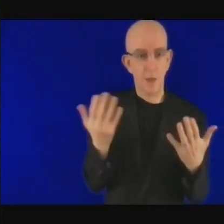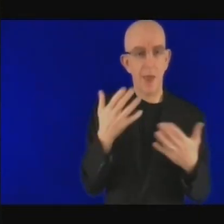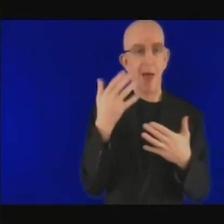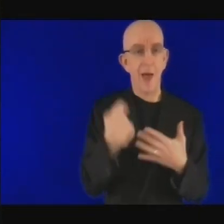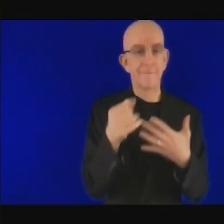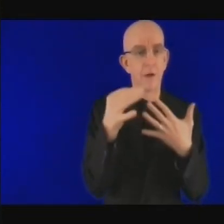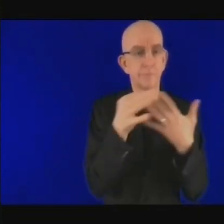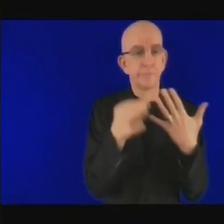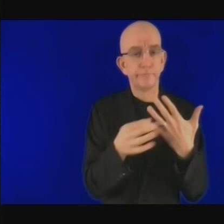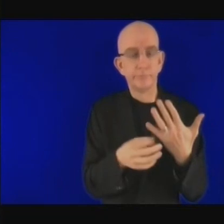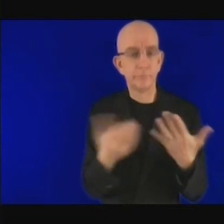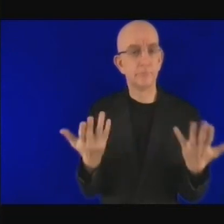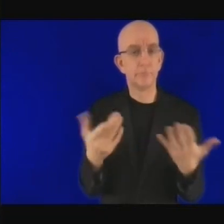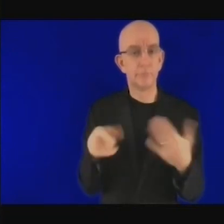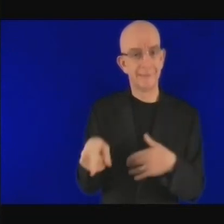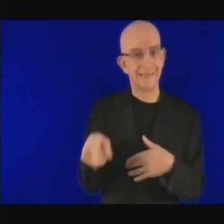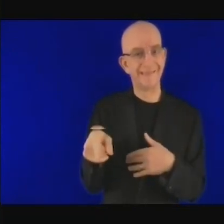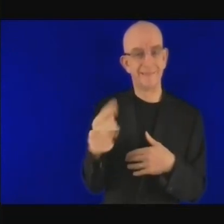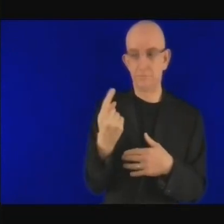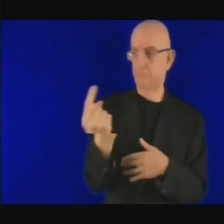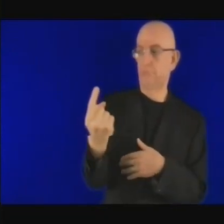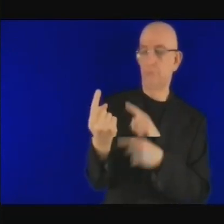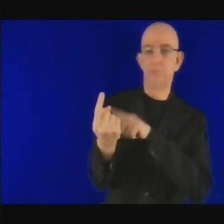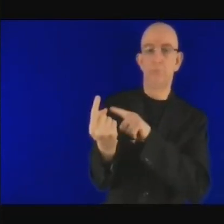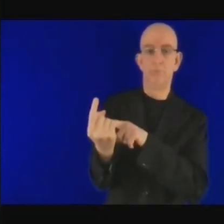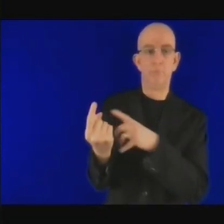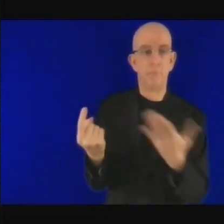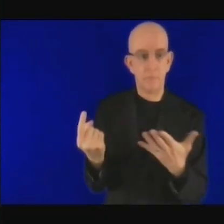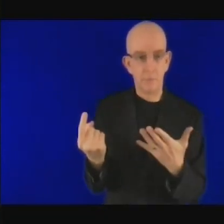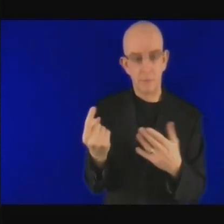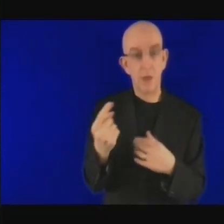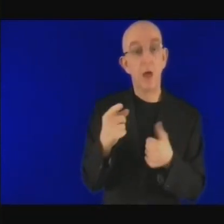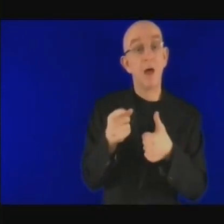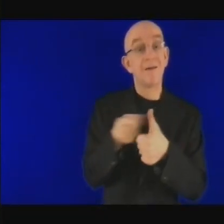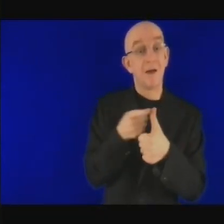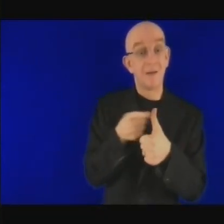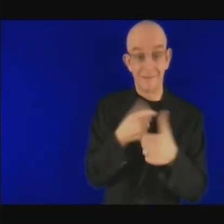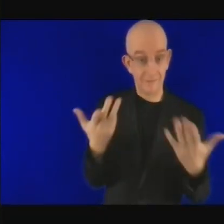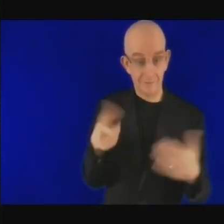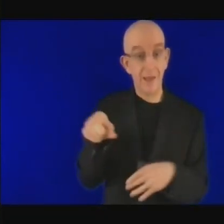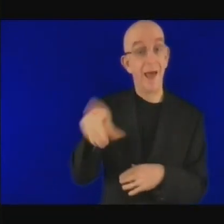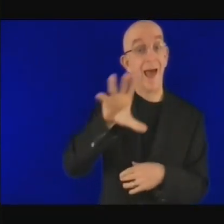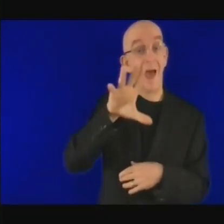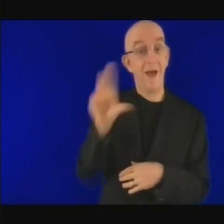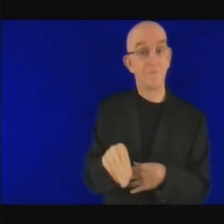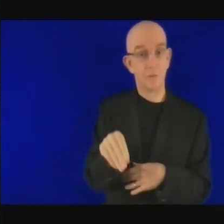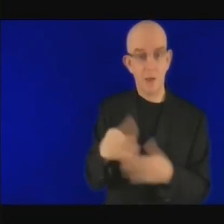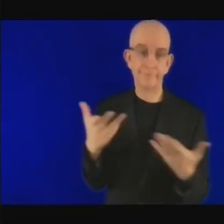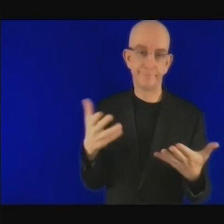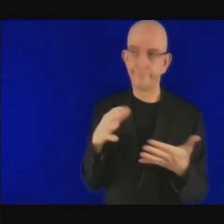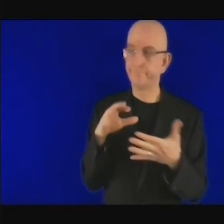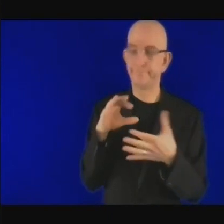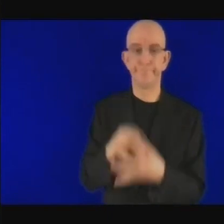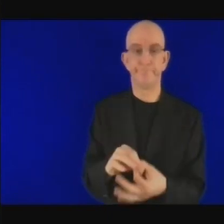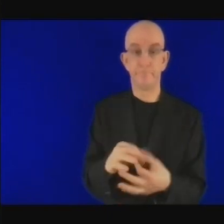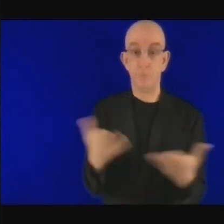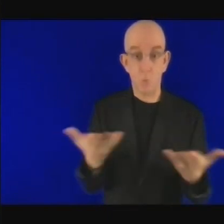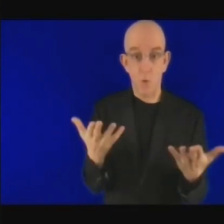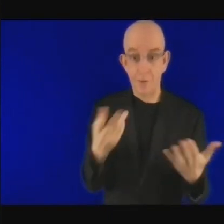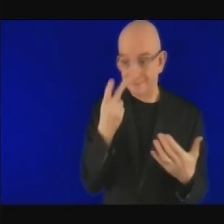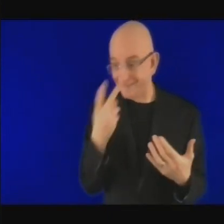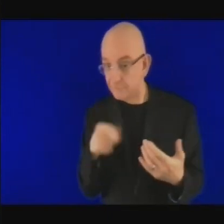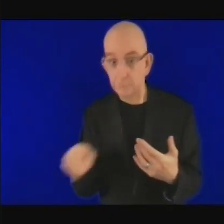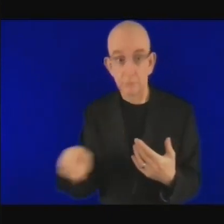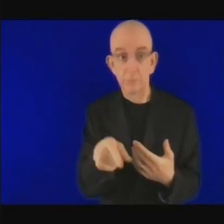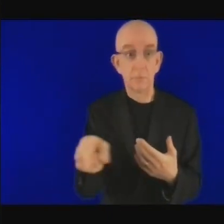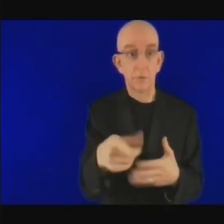l'Afrique ne représente que 5 % des émissions en gros dans le monde. Mais